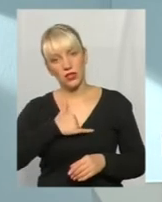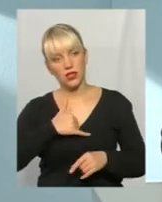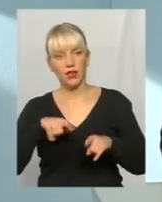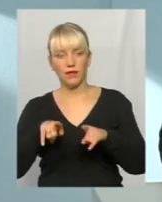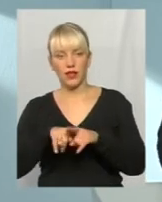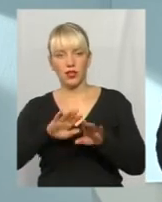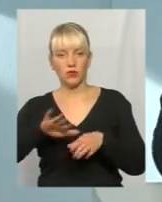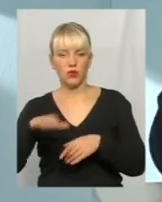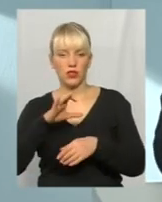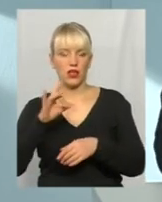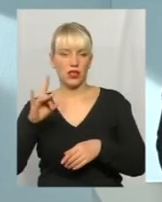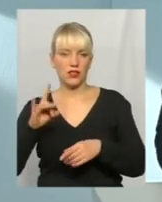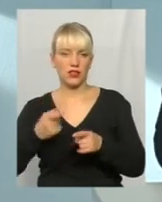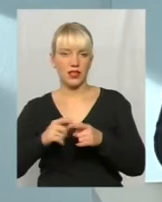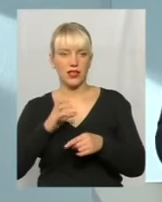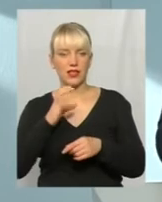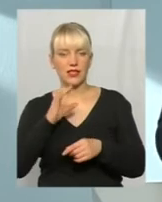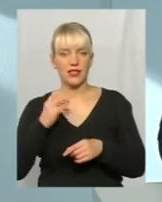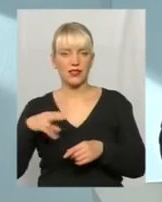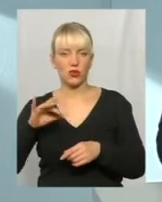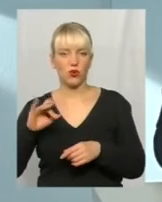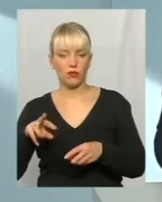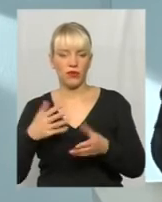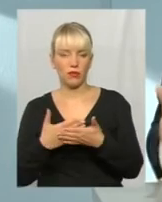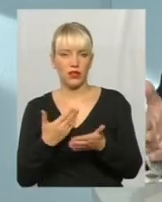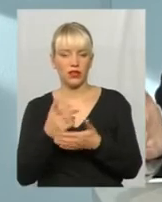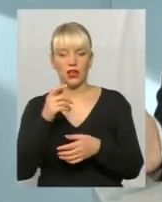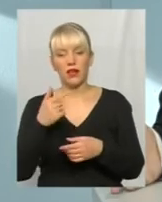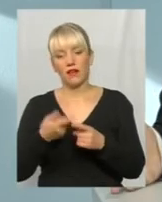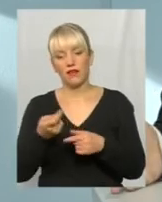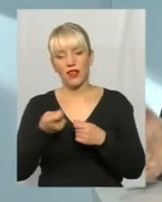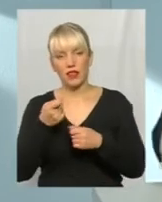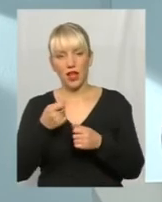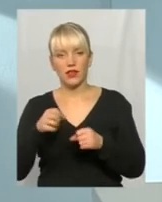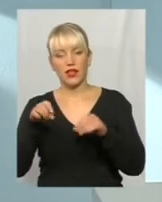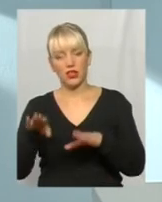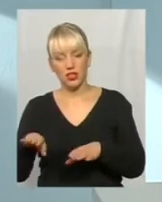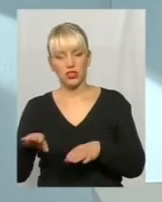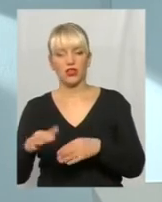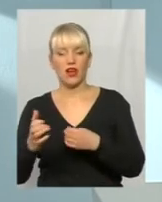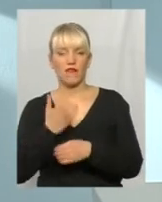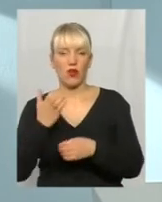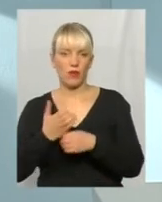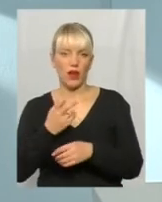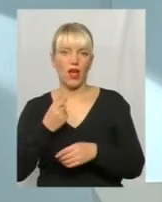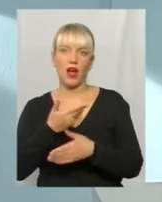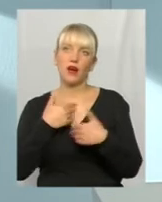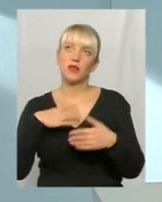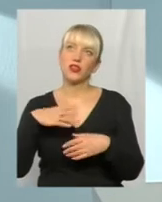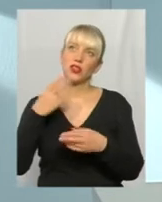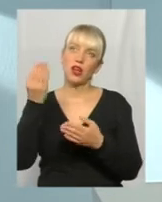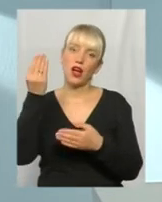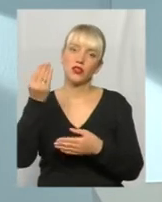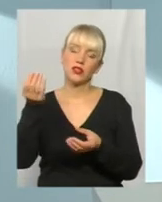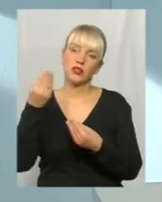пострадянський такий синдром звикли, що от влада рішення виробляє, а ми тут сидимо і чекаємо, коли вони на нас